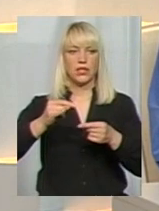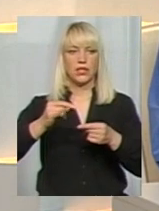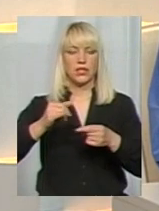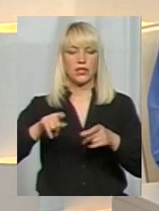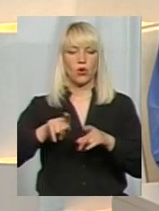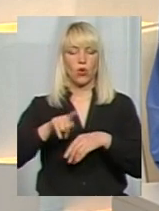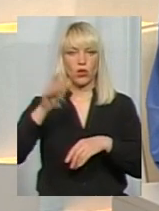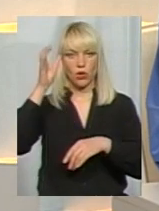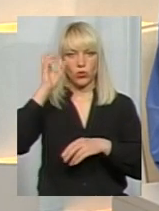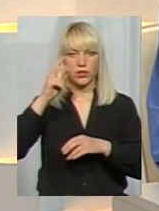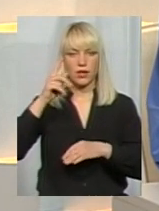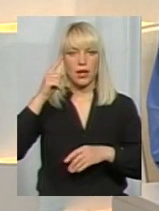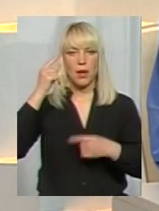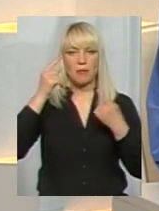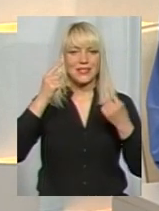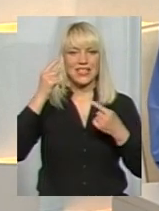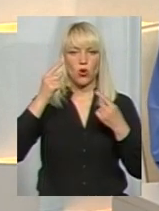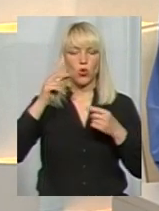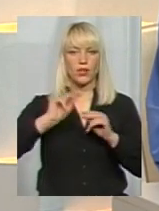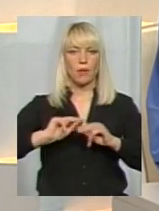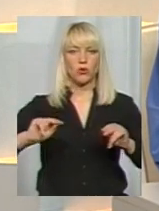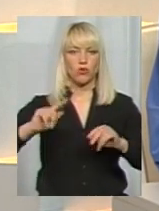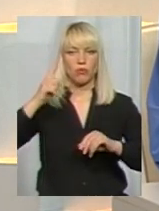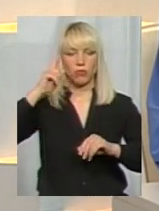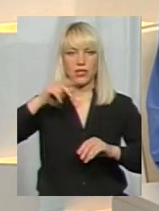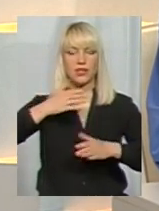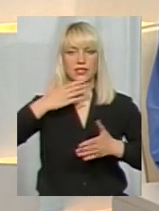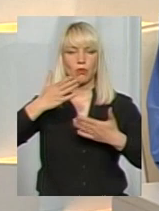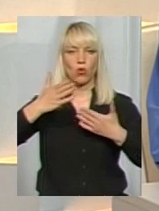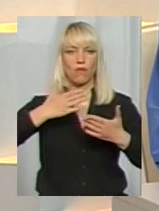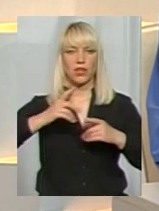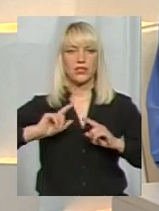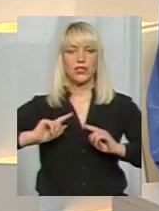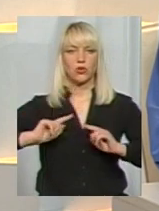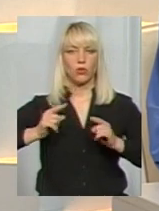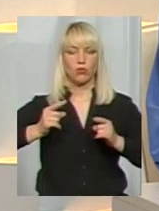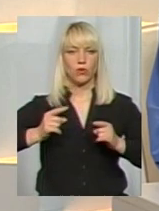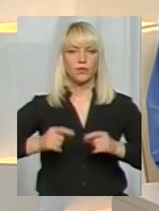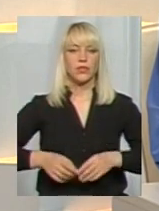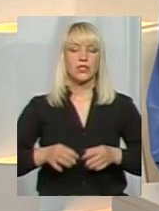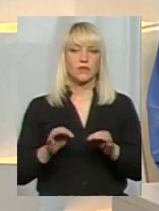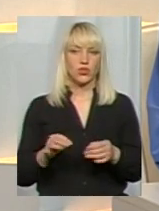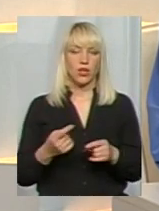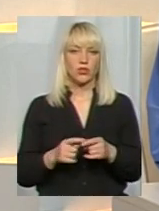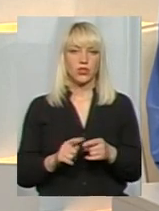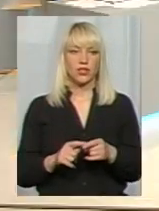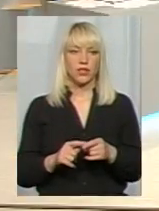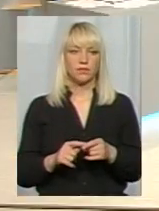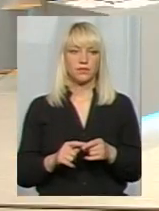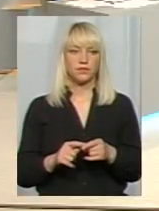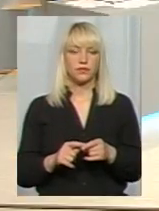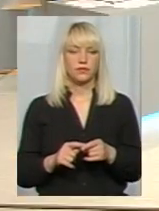психологія, і педагогіка, і вмінням спілкуватися. І тому, звичайно, це робиться.